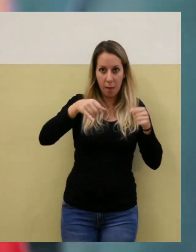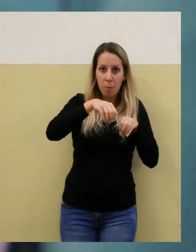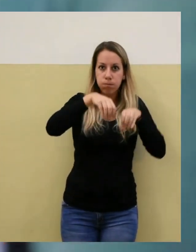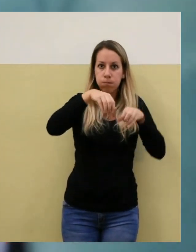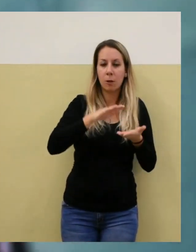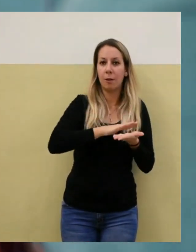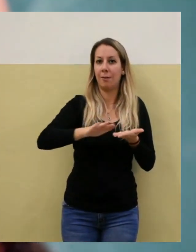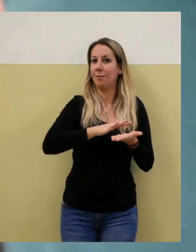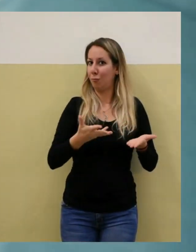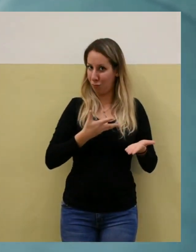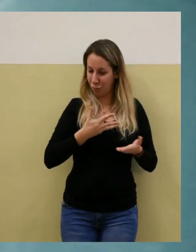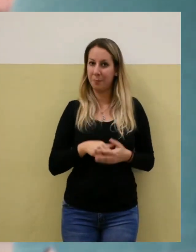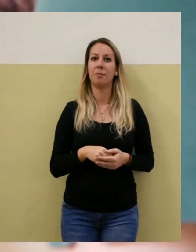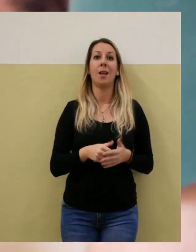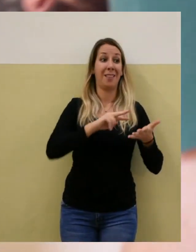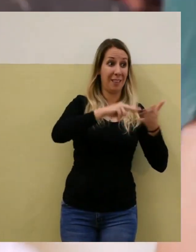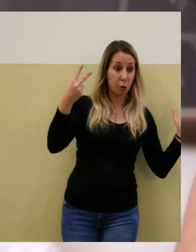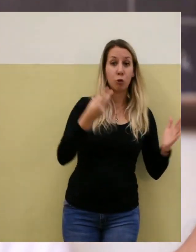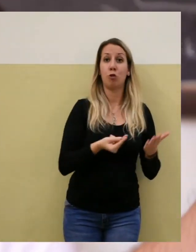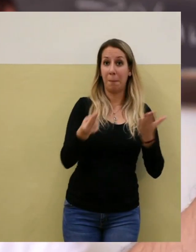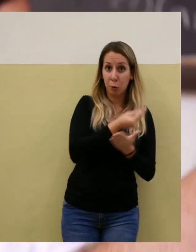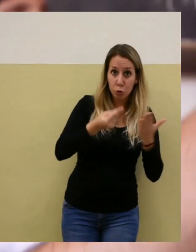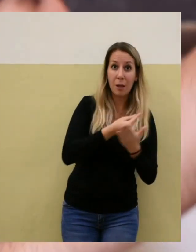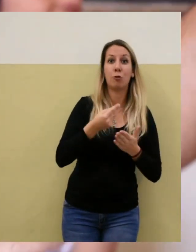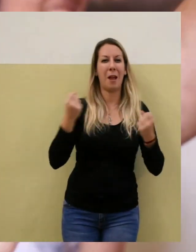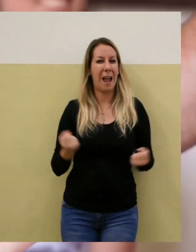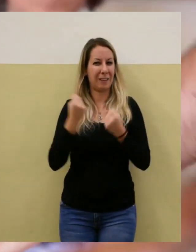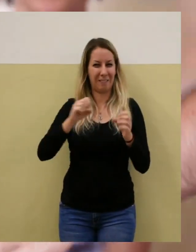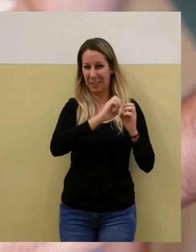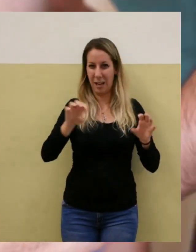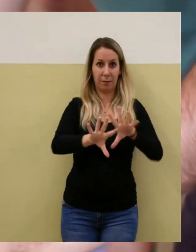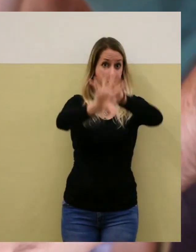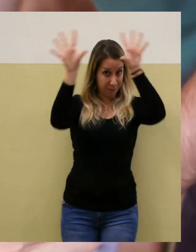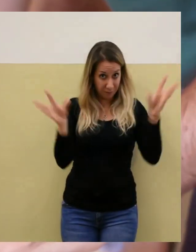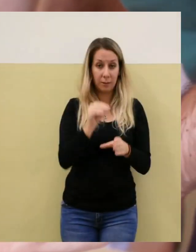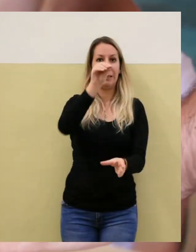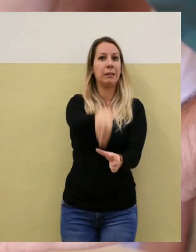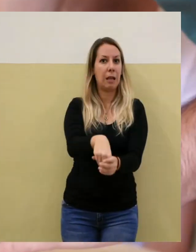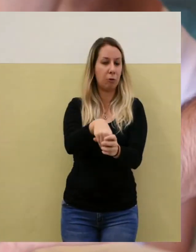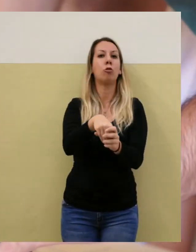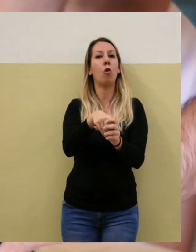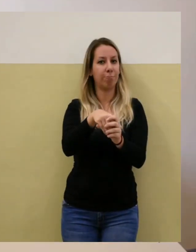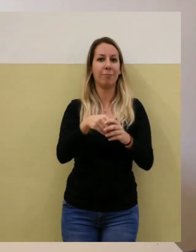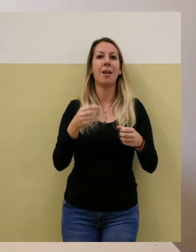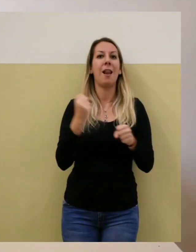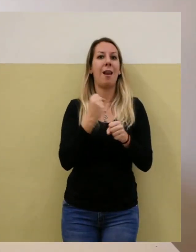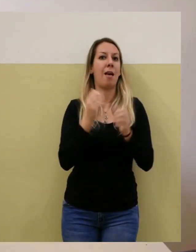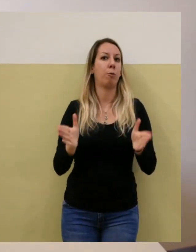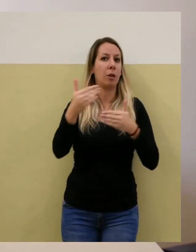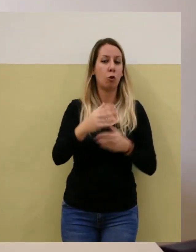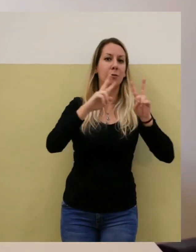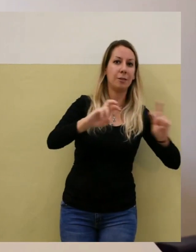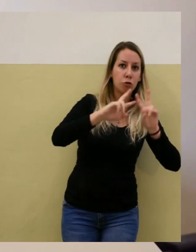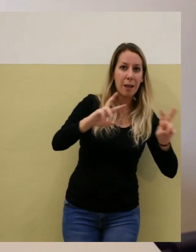Queste tecnologie e le nostre attività sono inserite in un costituendo laboratorio per la ricerca e la